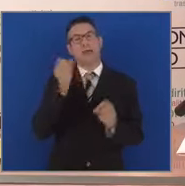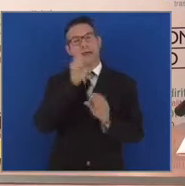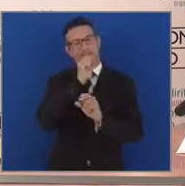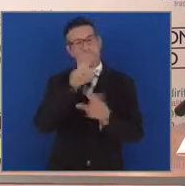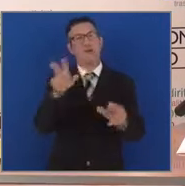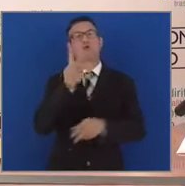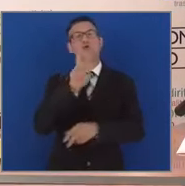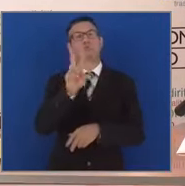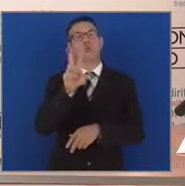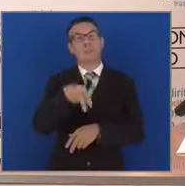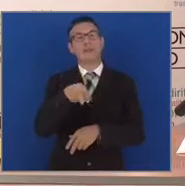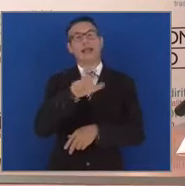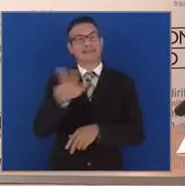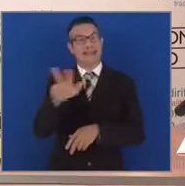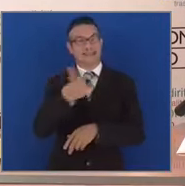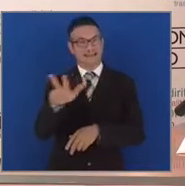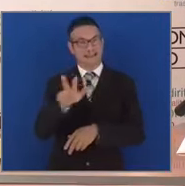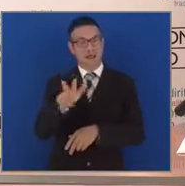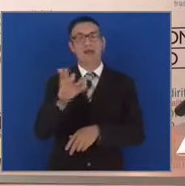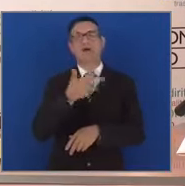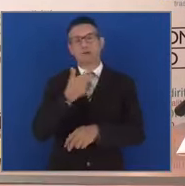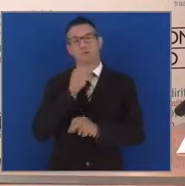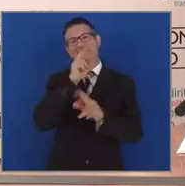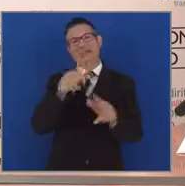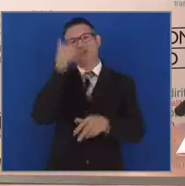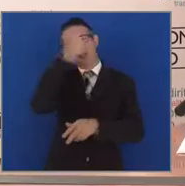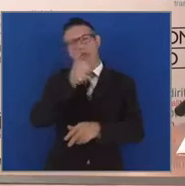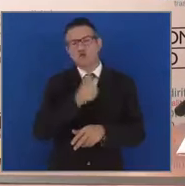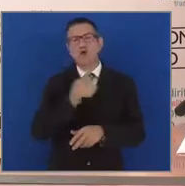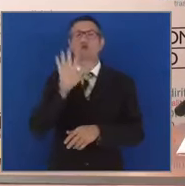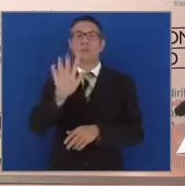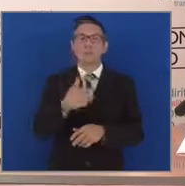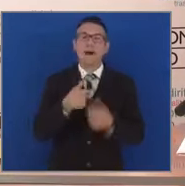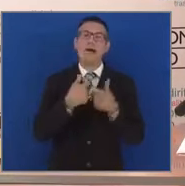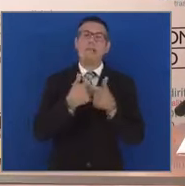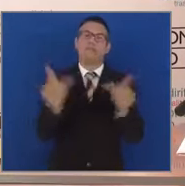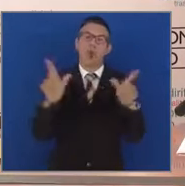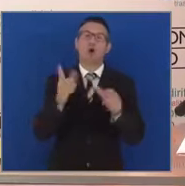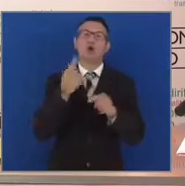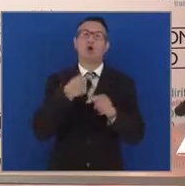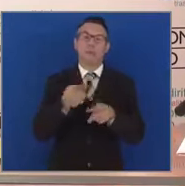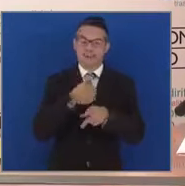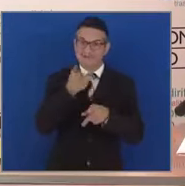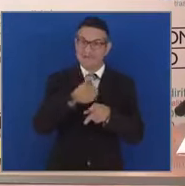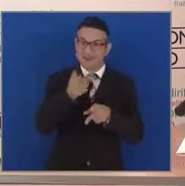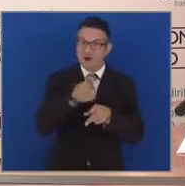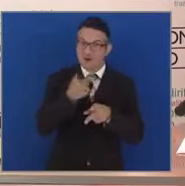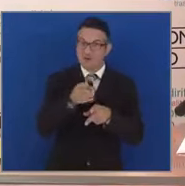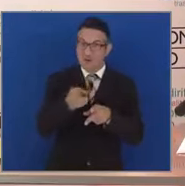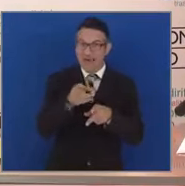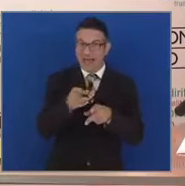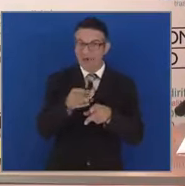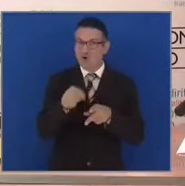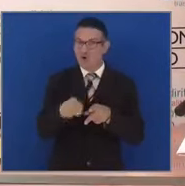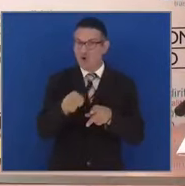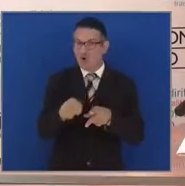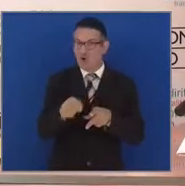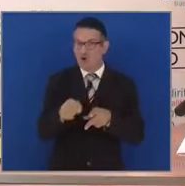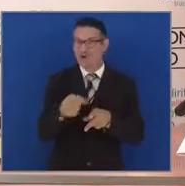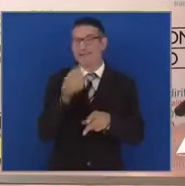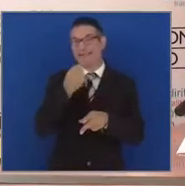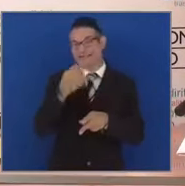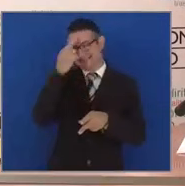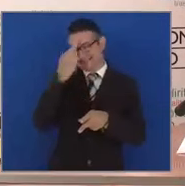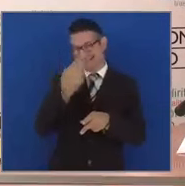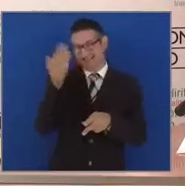necessità di modernizzazione della capitale. Lo sblocco dell'anello ferroviario, chi a memoria del giubileo